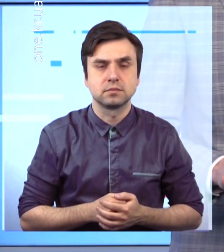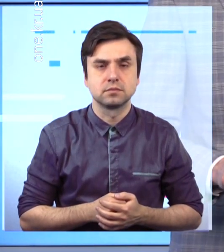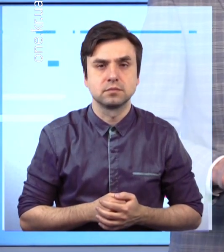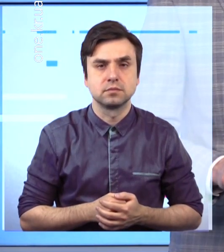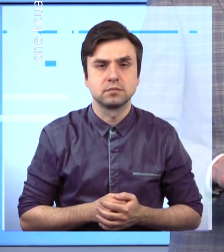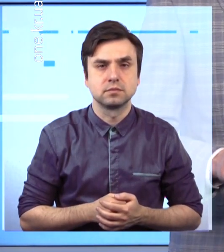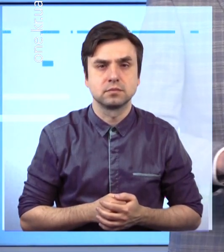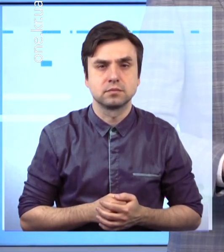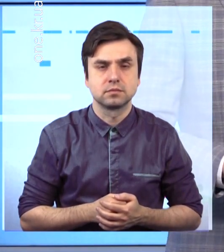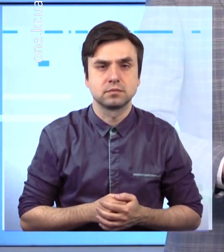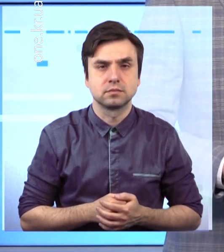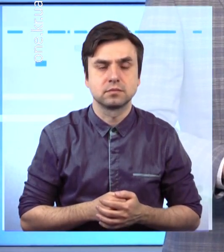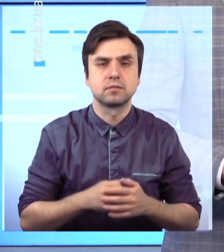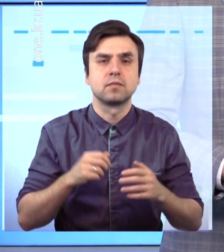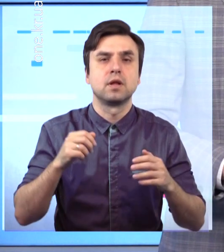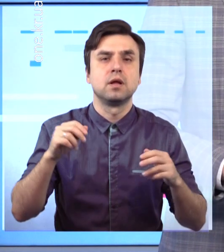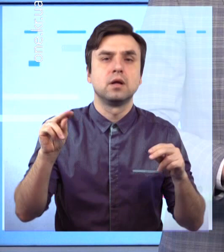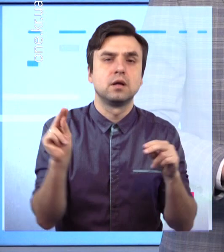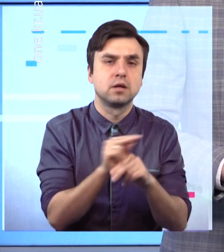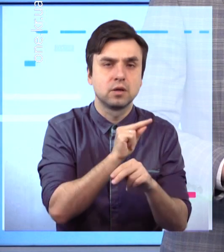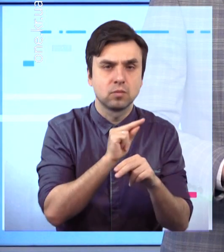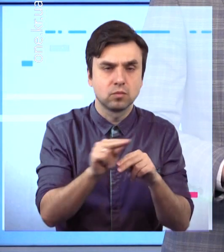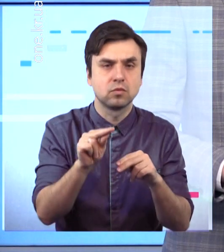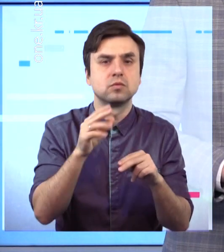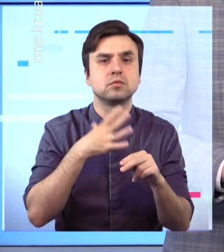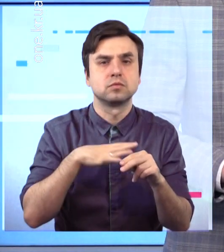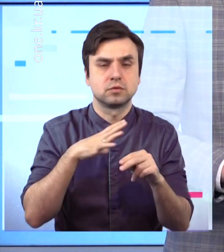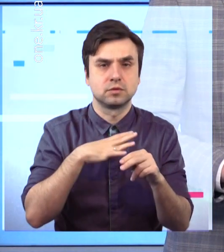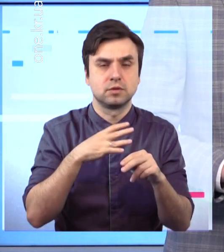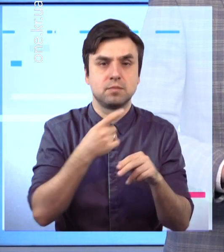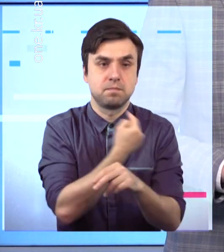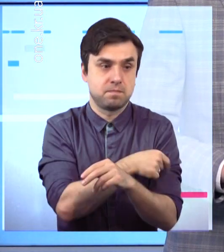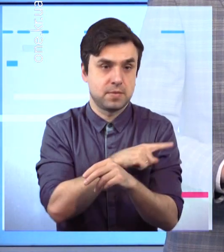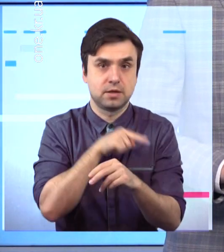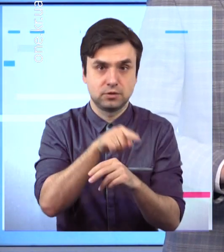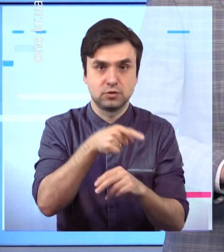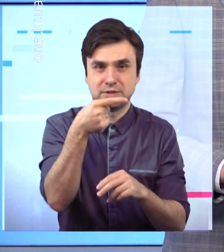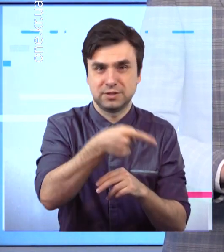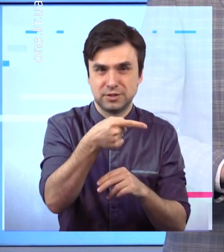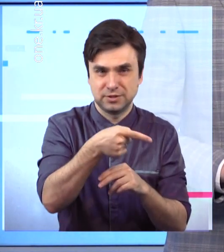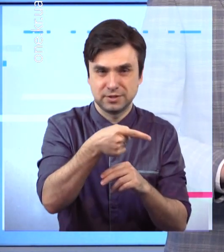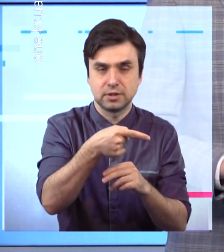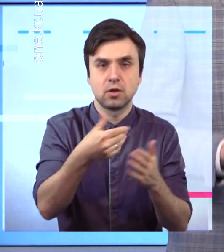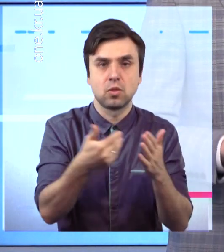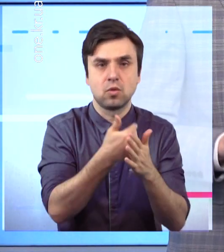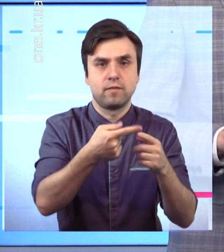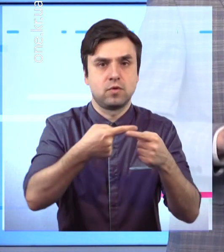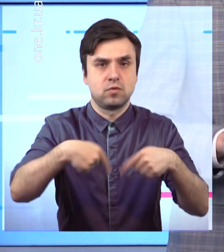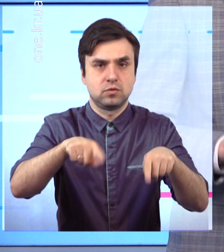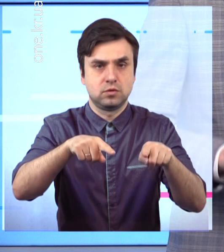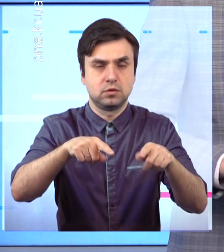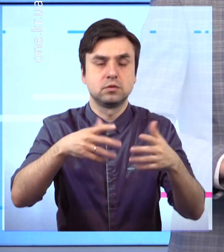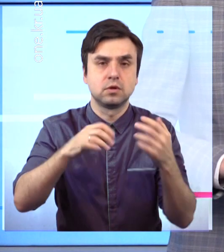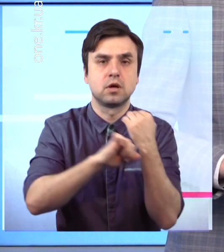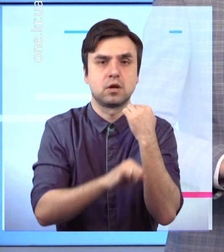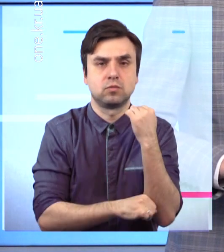Ремонтні роботи задля створення нового відділення в лікарні. В тисячці будівельники виконують демонтаж старих комунікацій і вже восени